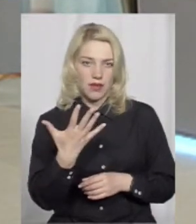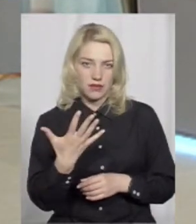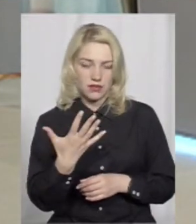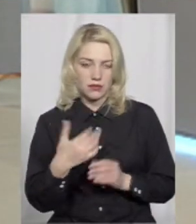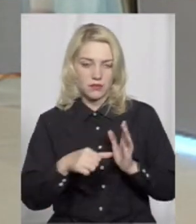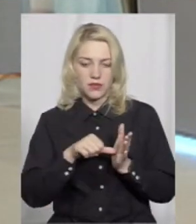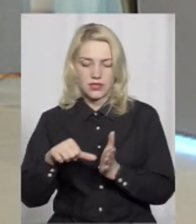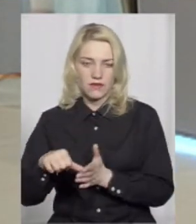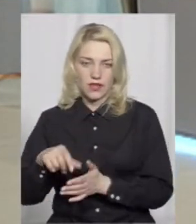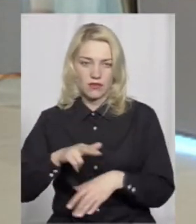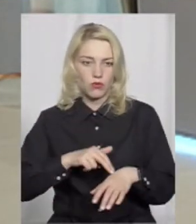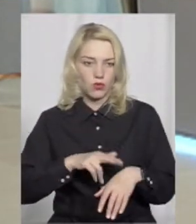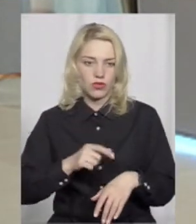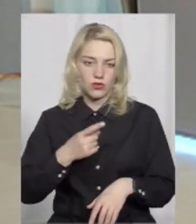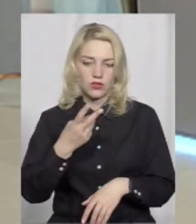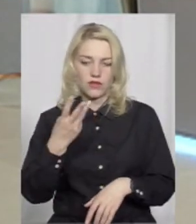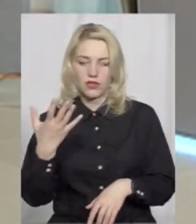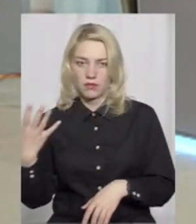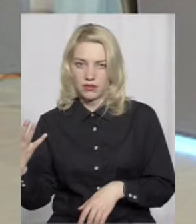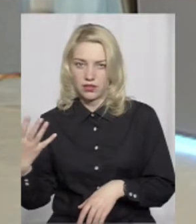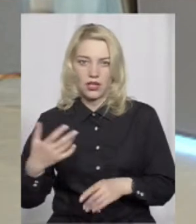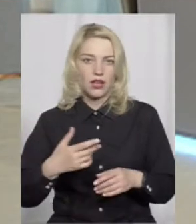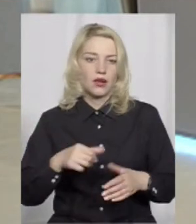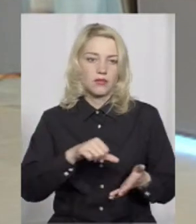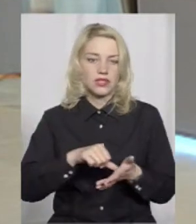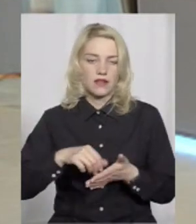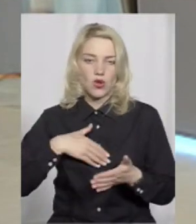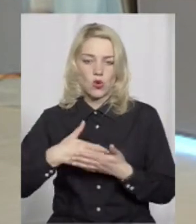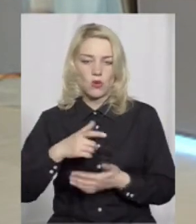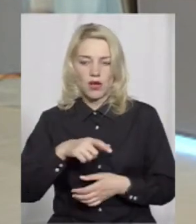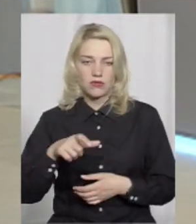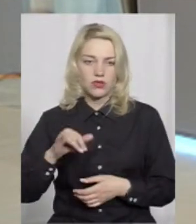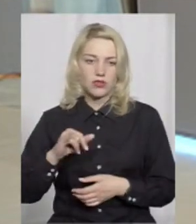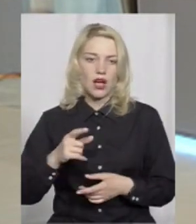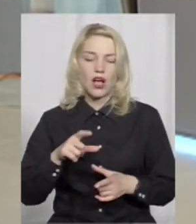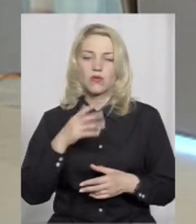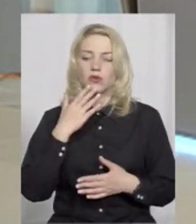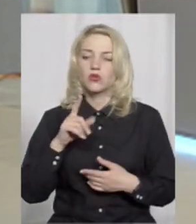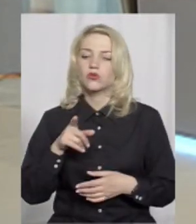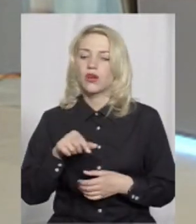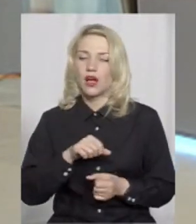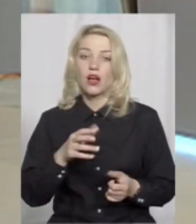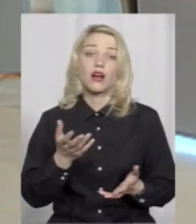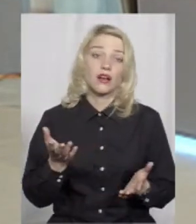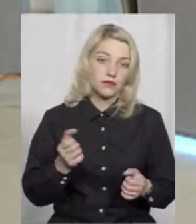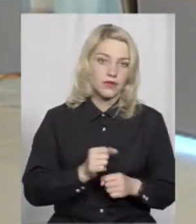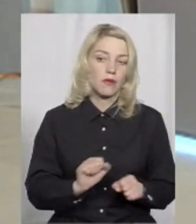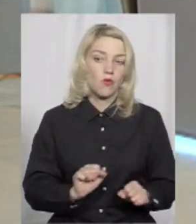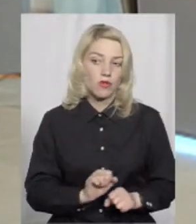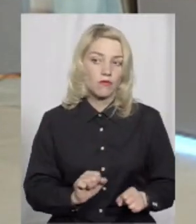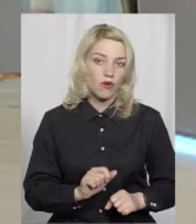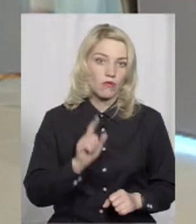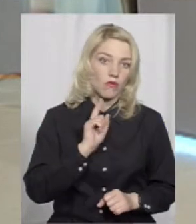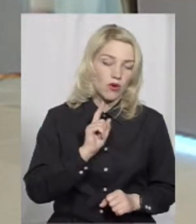'ять представників поліції, один, два, три, п'ять представників громадськості, і люди вже, а чого ви тут ходите? А, тут не можна